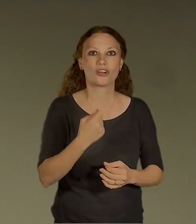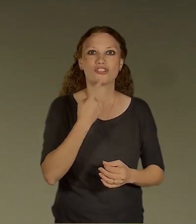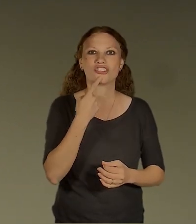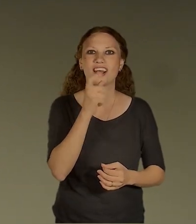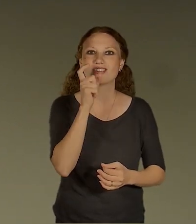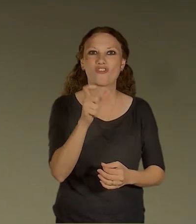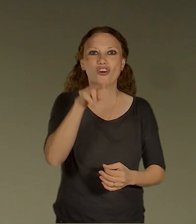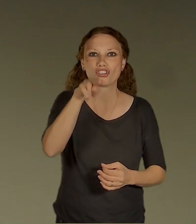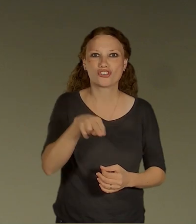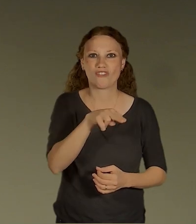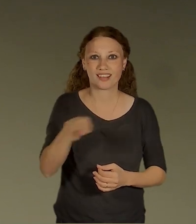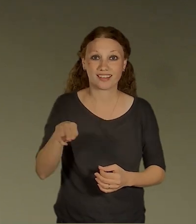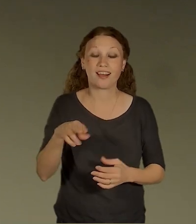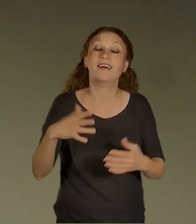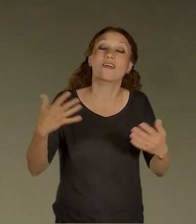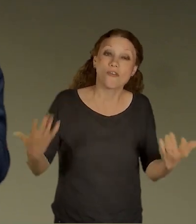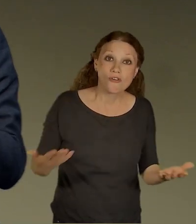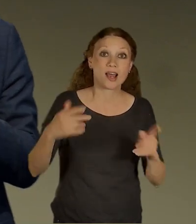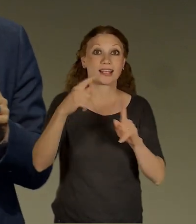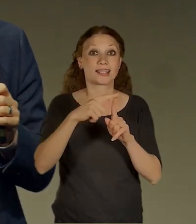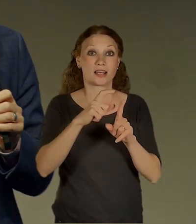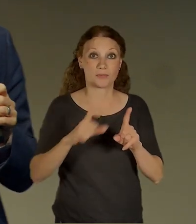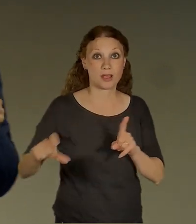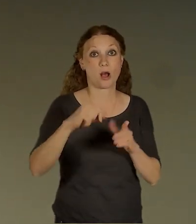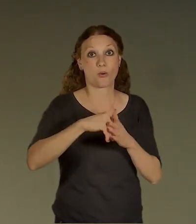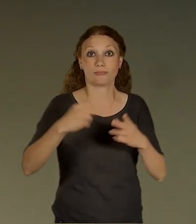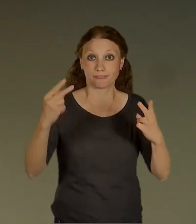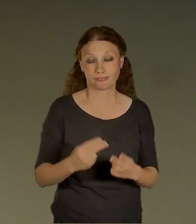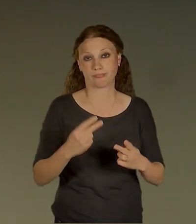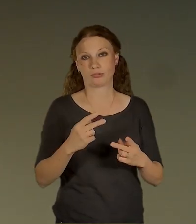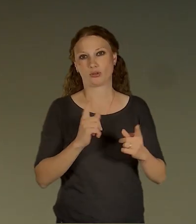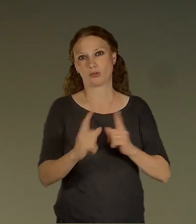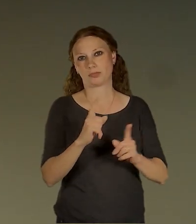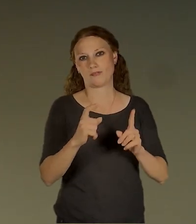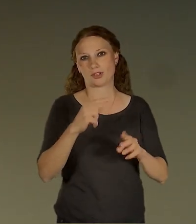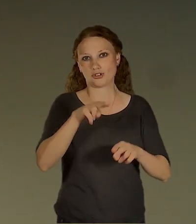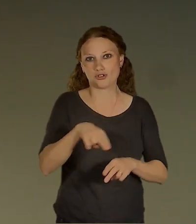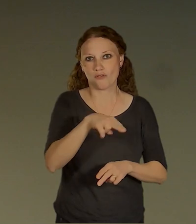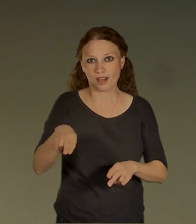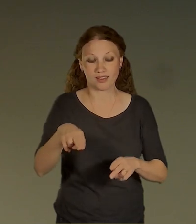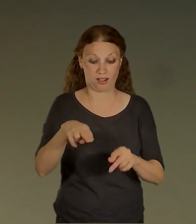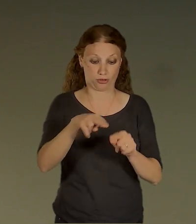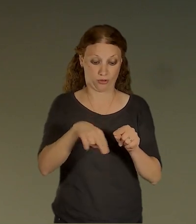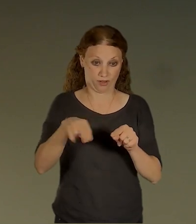No tak ty terminály to jsou vlastně takové jako dopravní křižovatky, kde se potkává víc těch